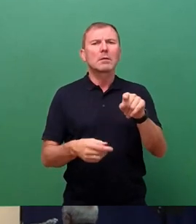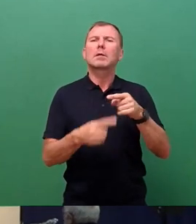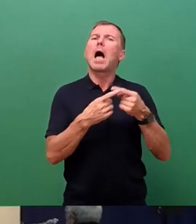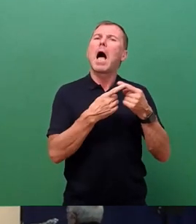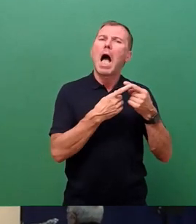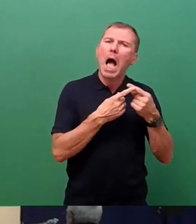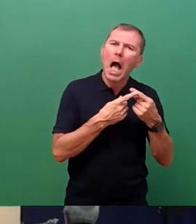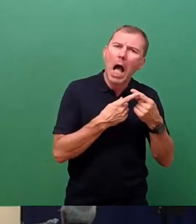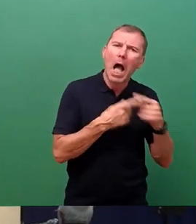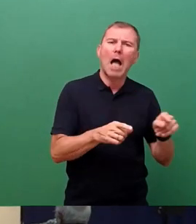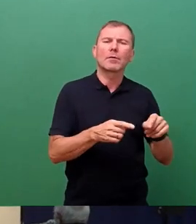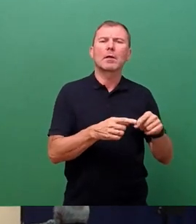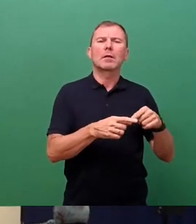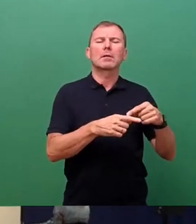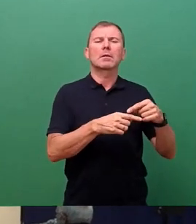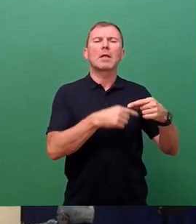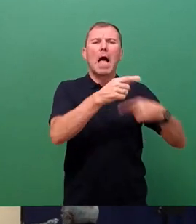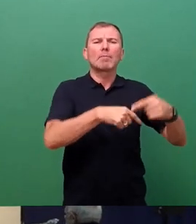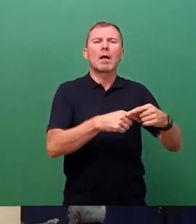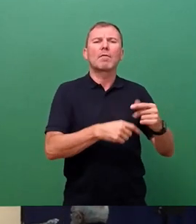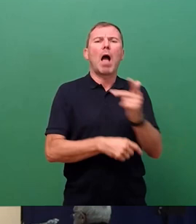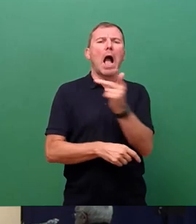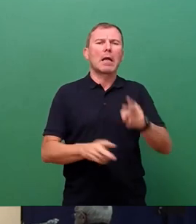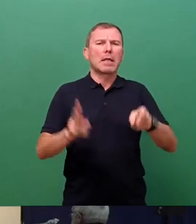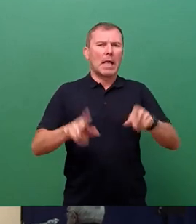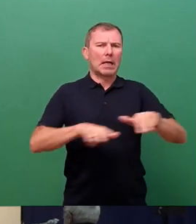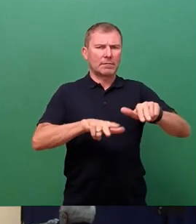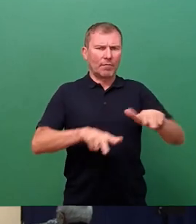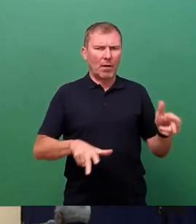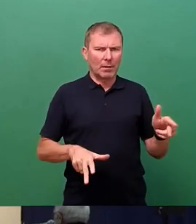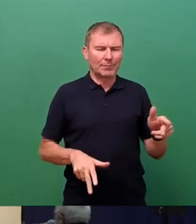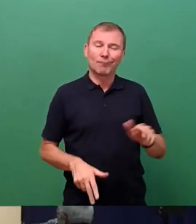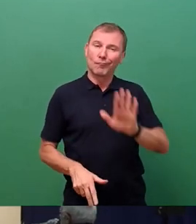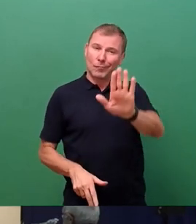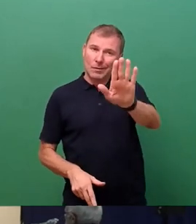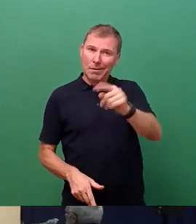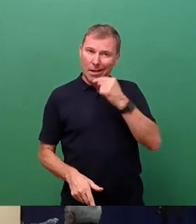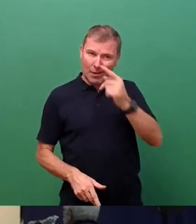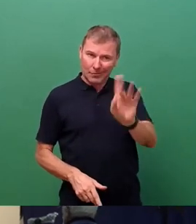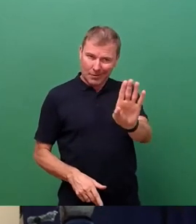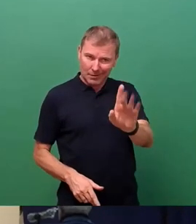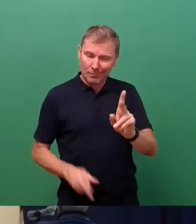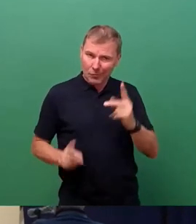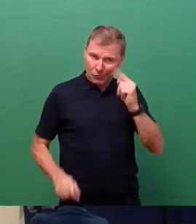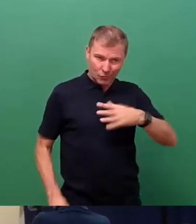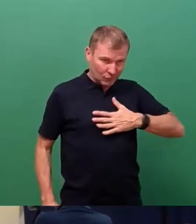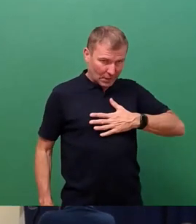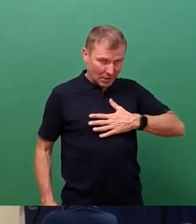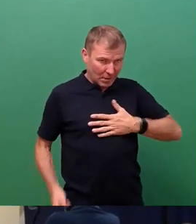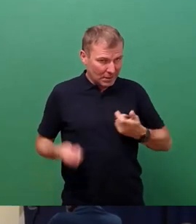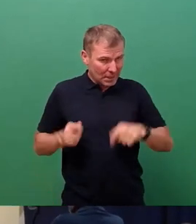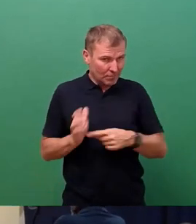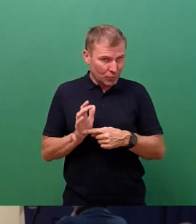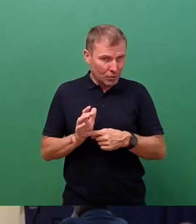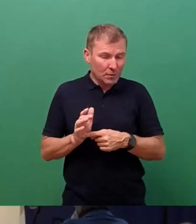katernrechtlichen Verfahrens. Das ist eine Interpretation Ihrerseits. Der Stadtrat hat in dem Beschluss Sie unabhängig